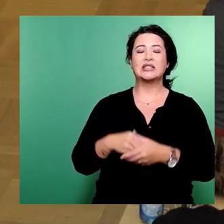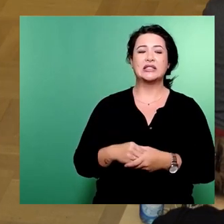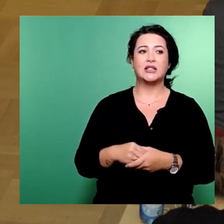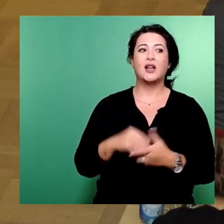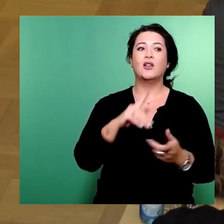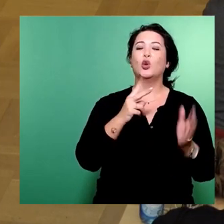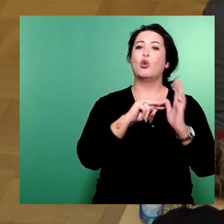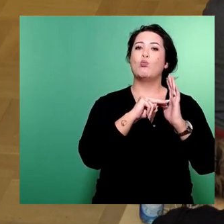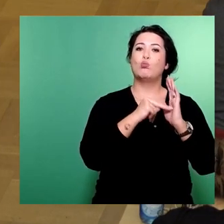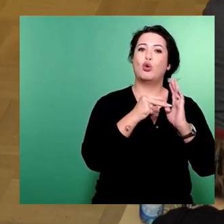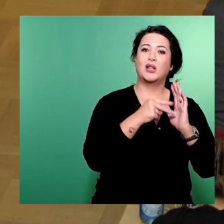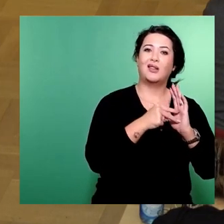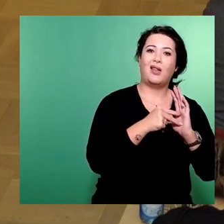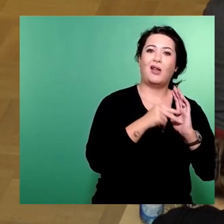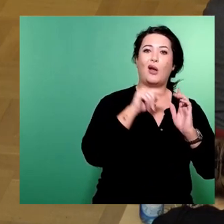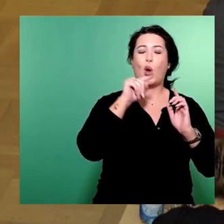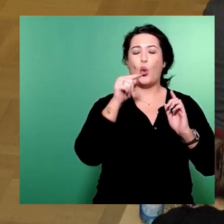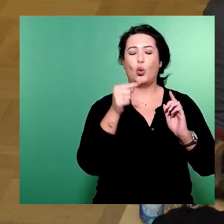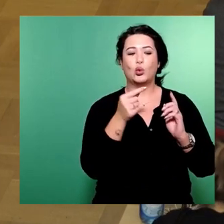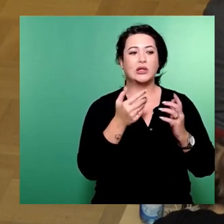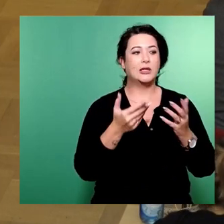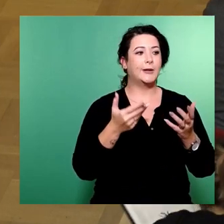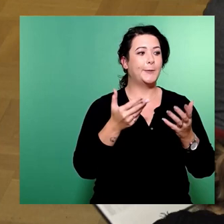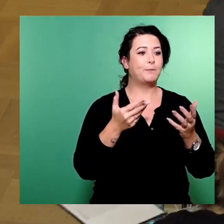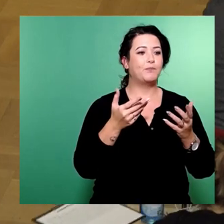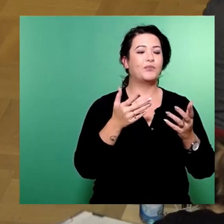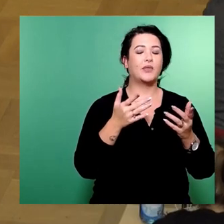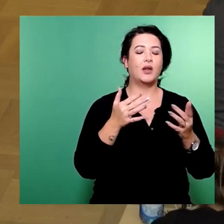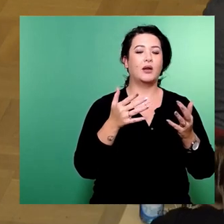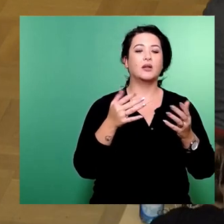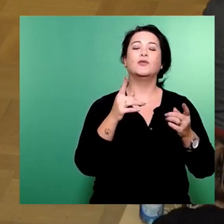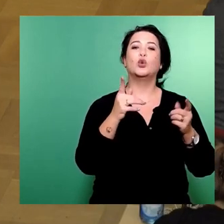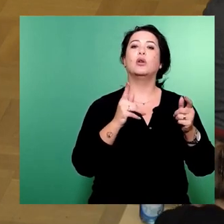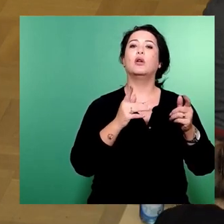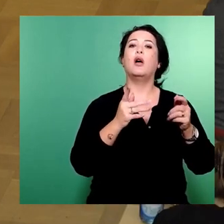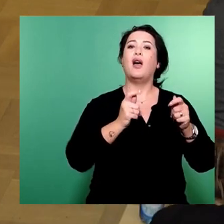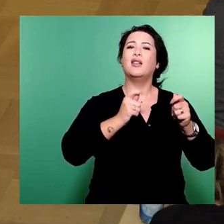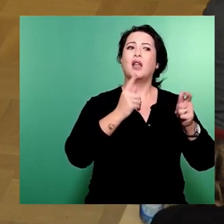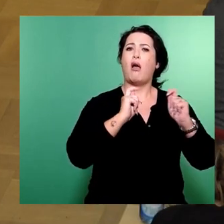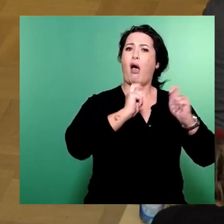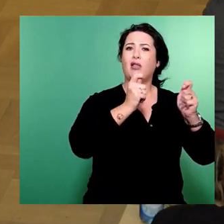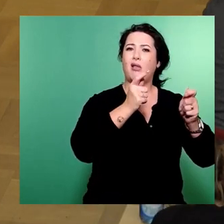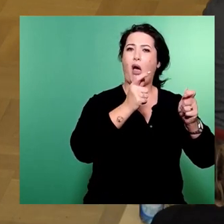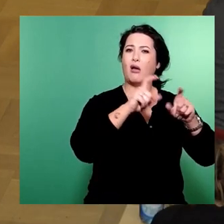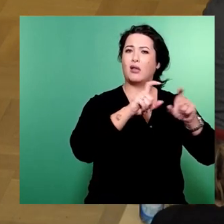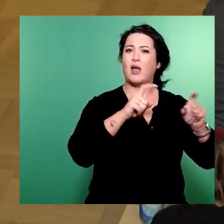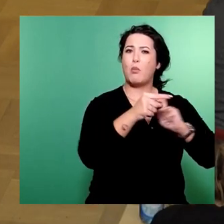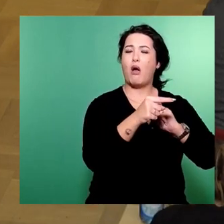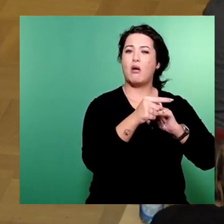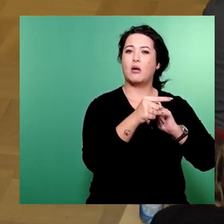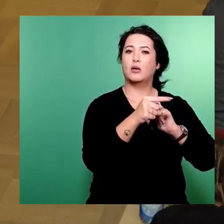Politik und insbesondere auch in dem Antrag, der behandelt werden sollte, dass es möglich wäre,